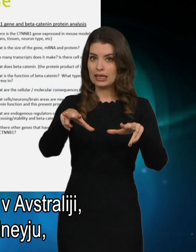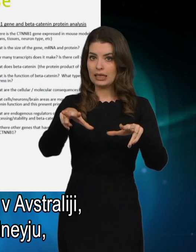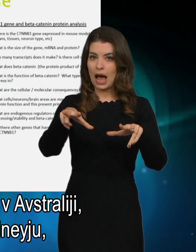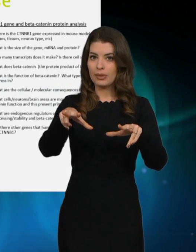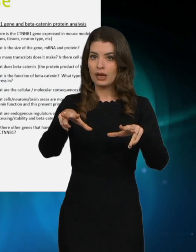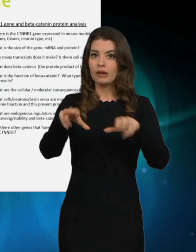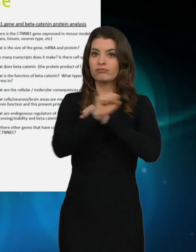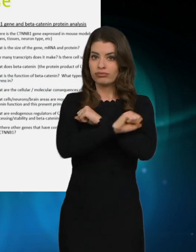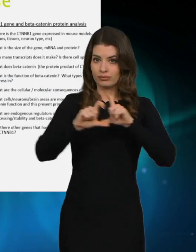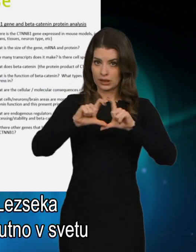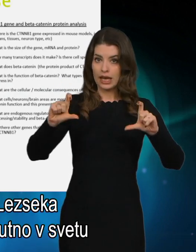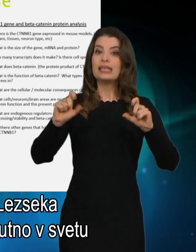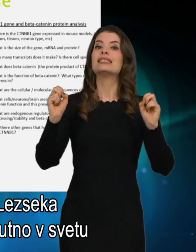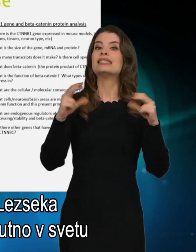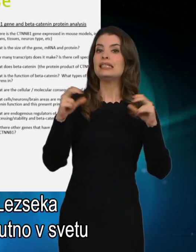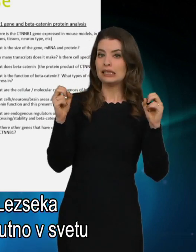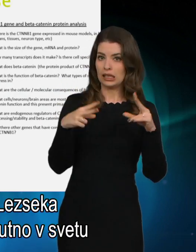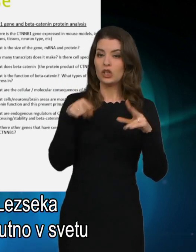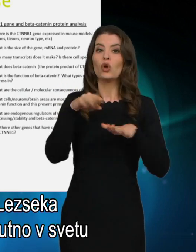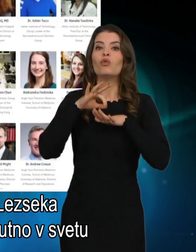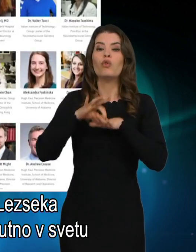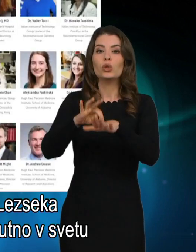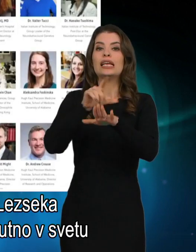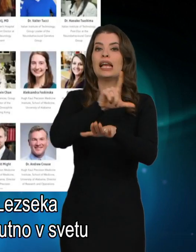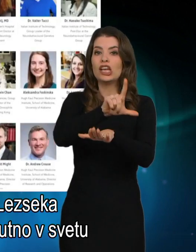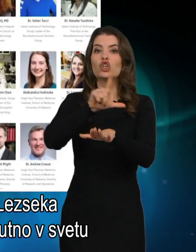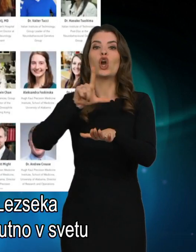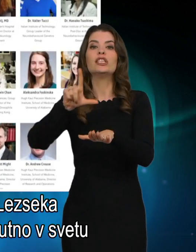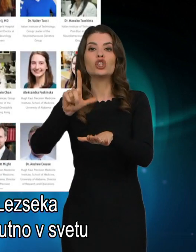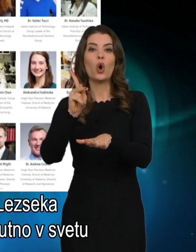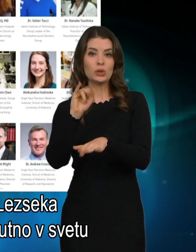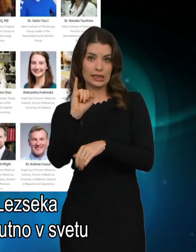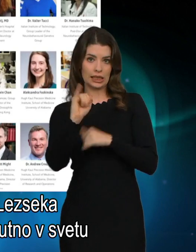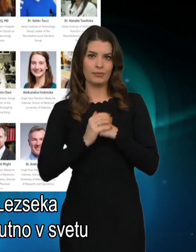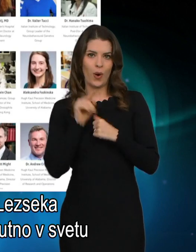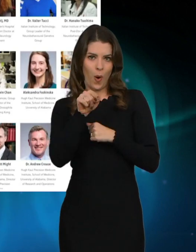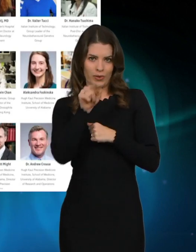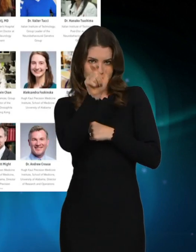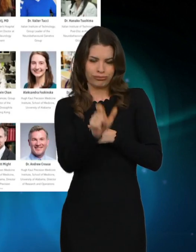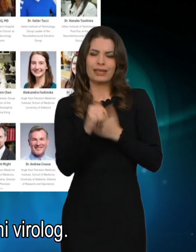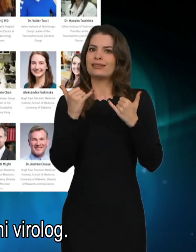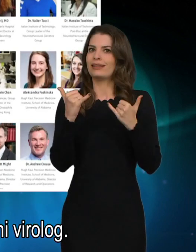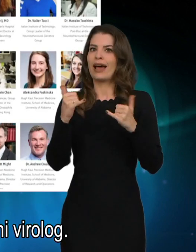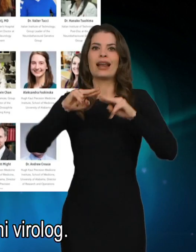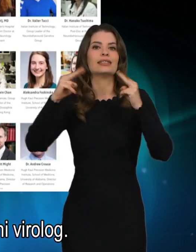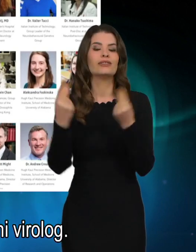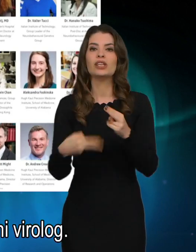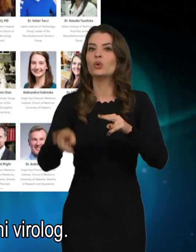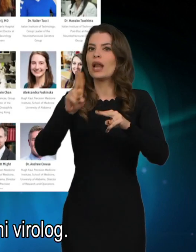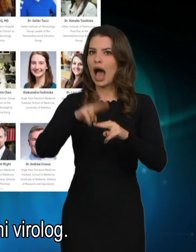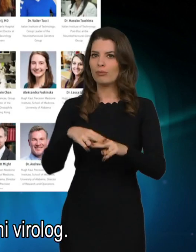Sidniju. Pod vodstvom dr. Leška Lisovskega, on je trenutno v svetu nekje najvplivnejši